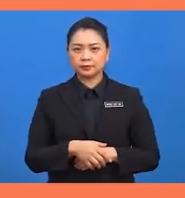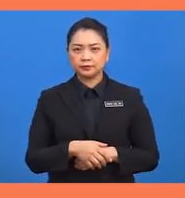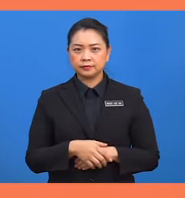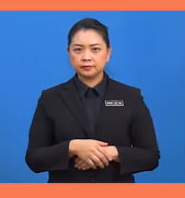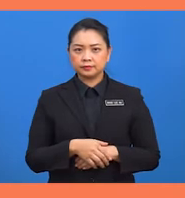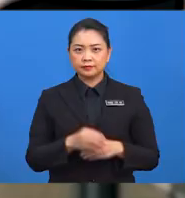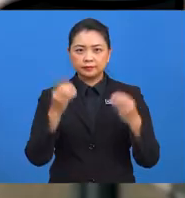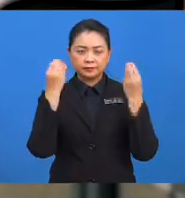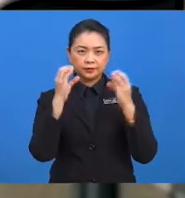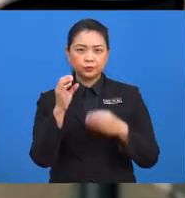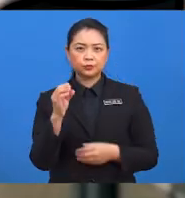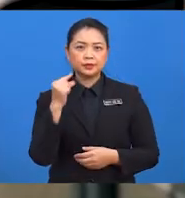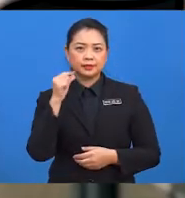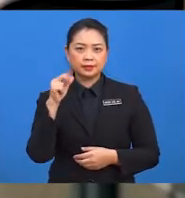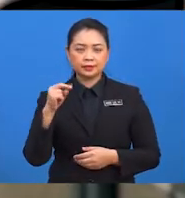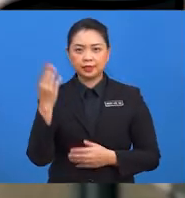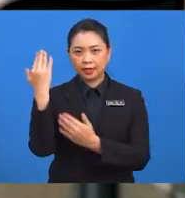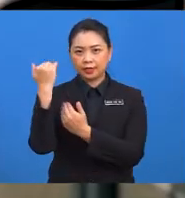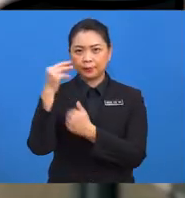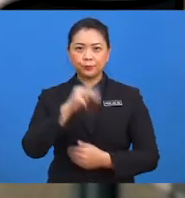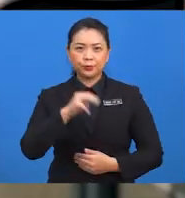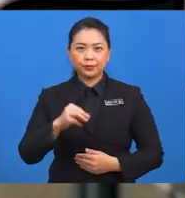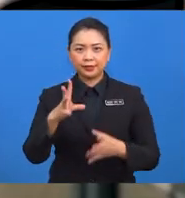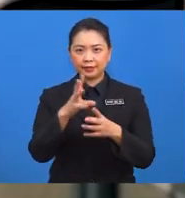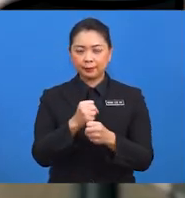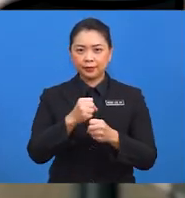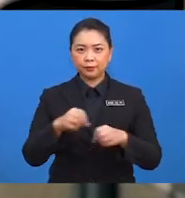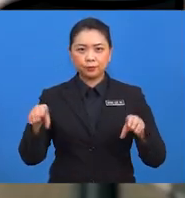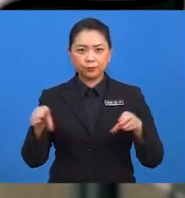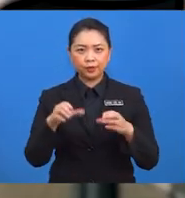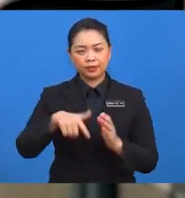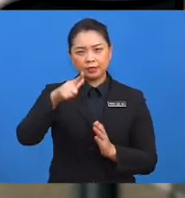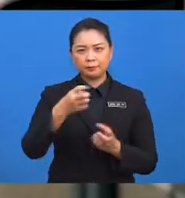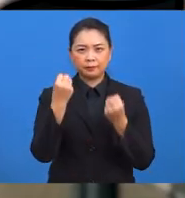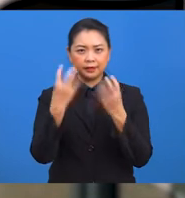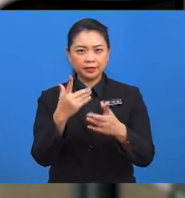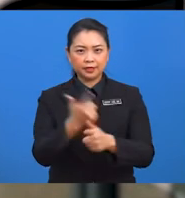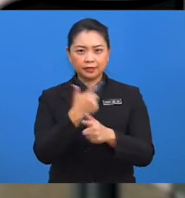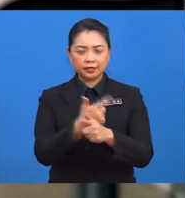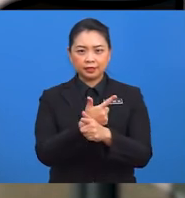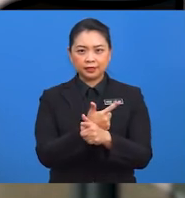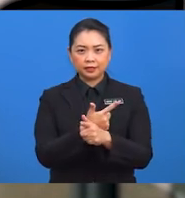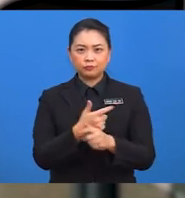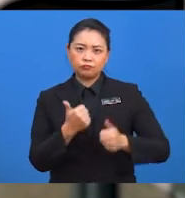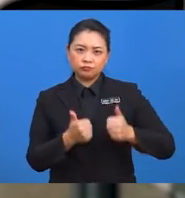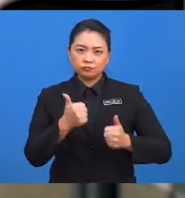Cikgu Gan berharap murid-murid dapat membuat lebih banyak latihan sama ada